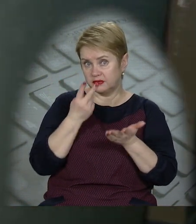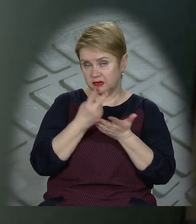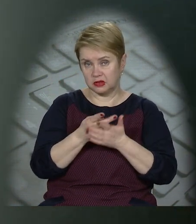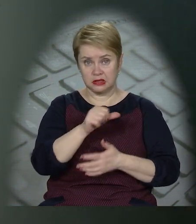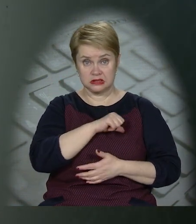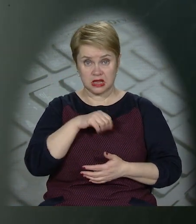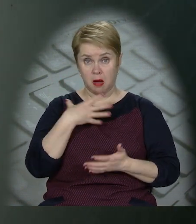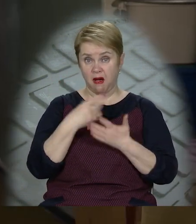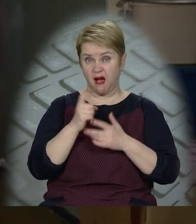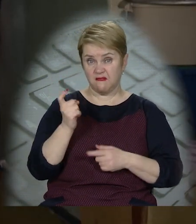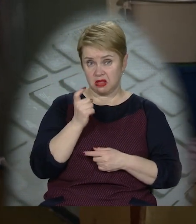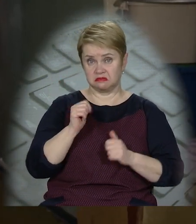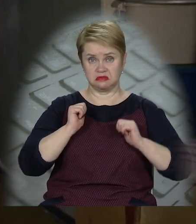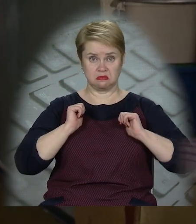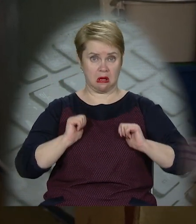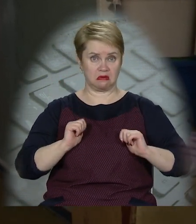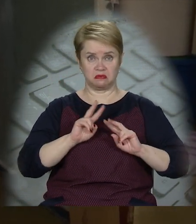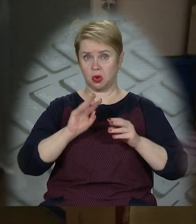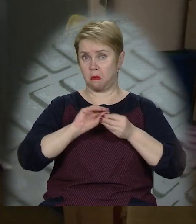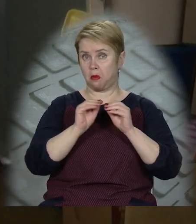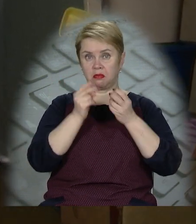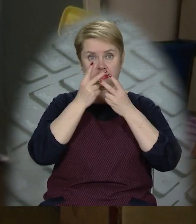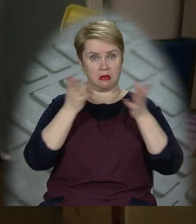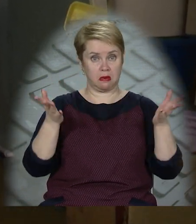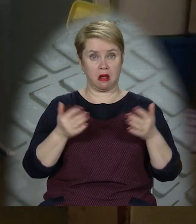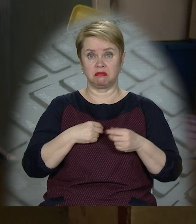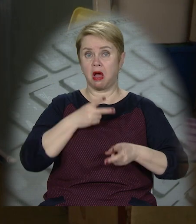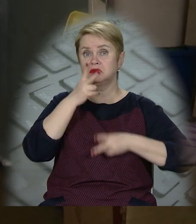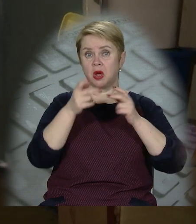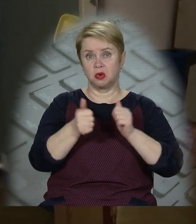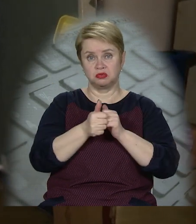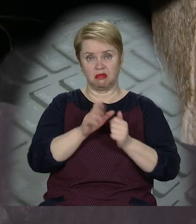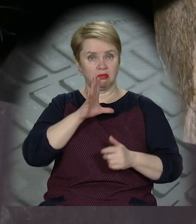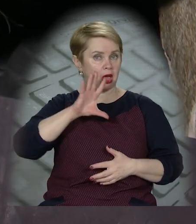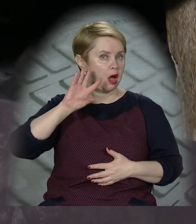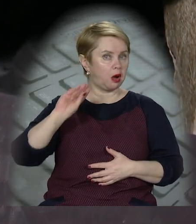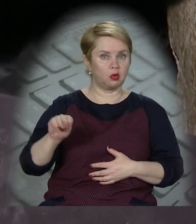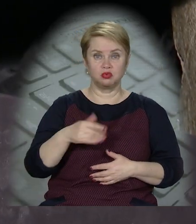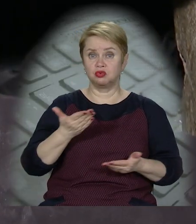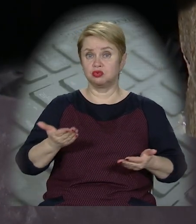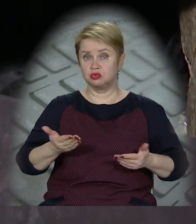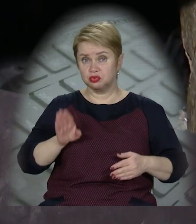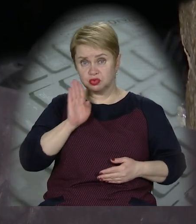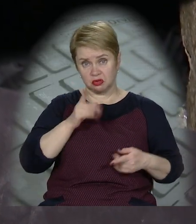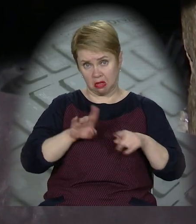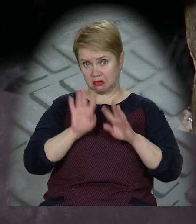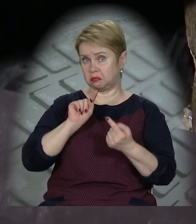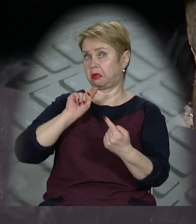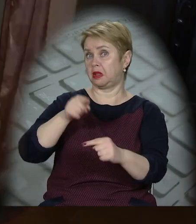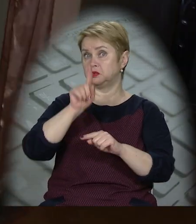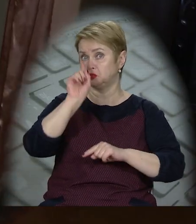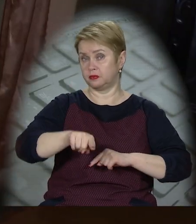Сама ж власниця поводиться спокійно і ні в чому проблеми не бачить. На скарги сусідів не реагує. В жінки до них також є